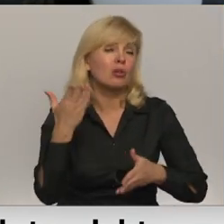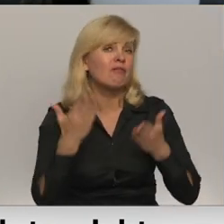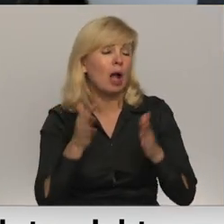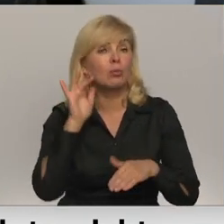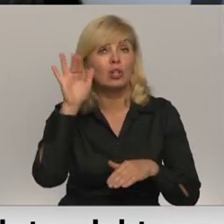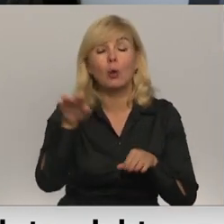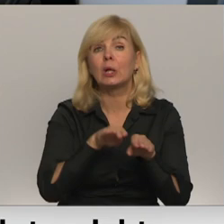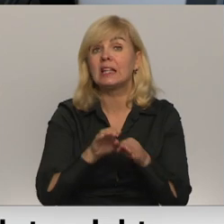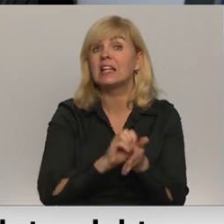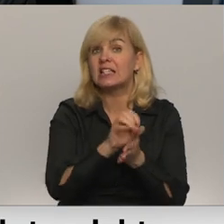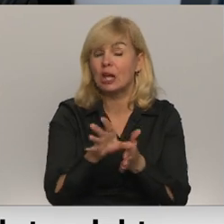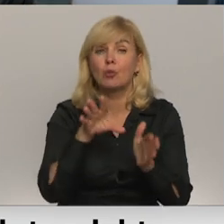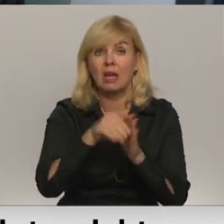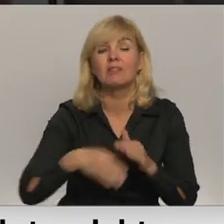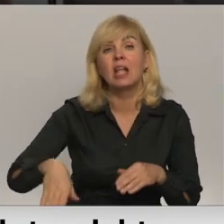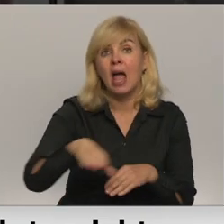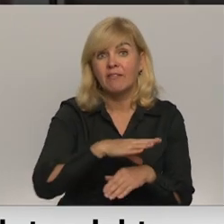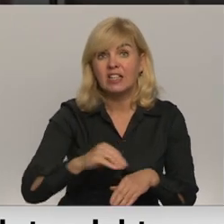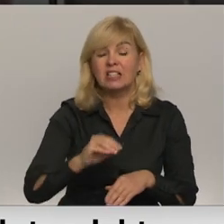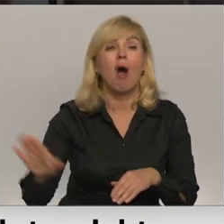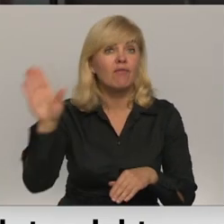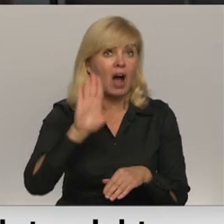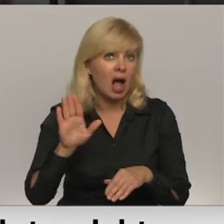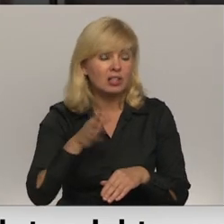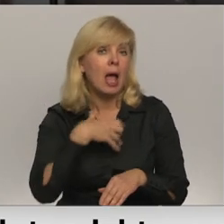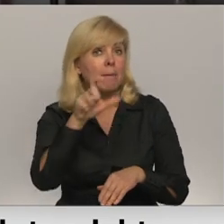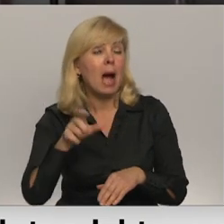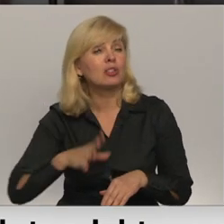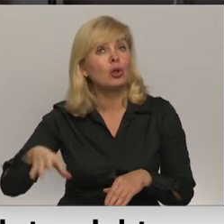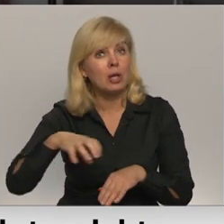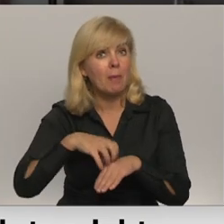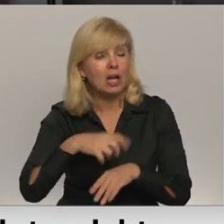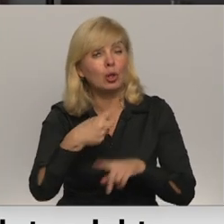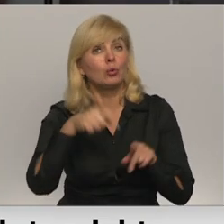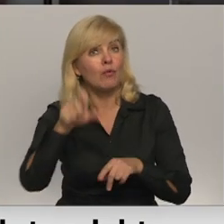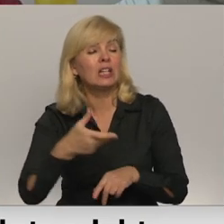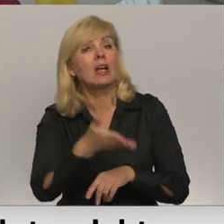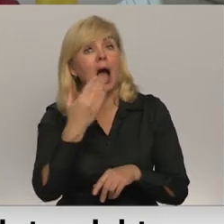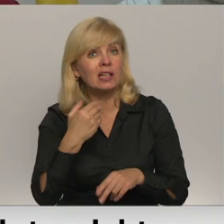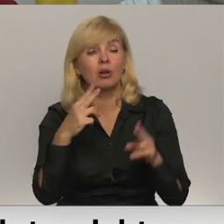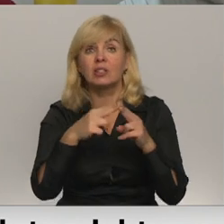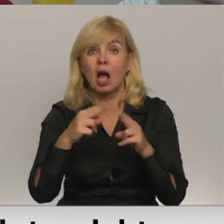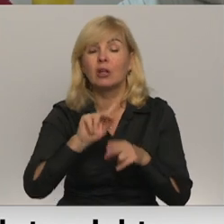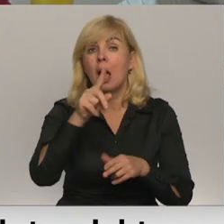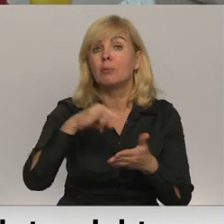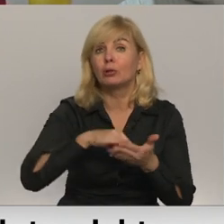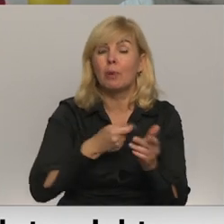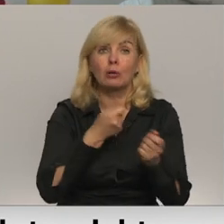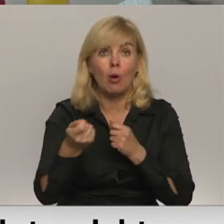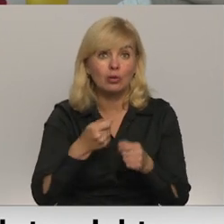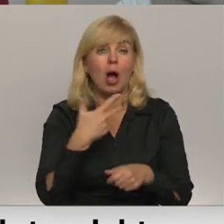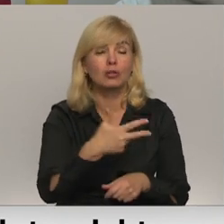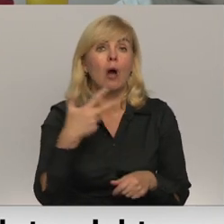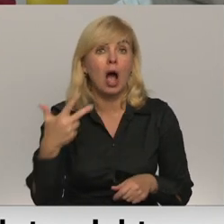nākotnē līdzīgi sistēmi varētu ieviest visā valstī. Jāpiezīmē, ka pacienti viņi ģimenes ārsts, ka arī tuvinieka aicināt sazināties ar pilotprojektu koordinātoru pa tālrun